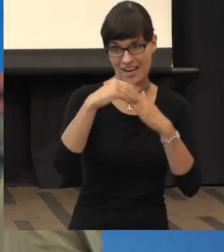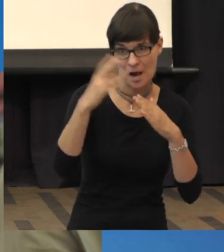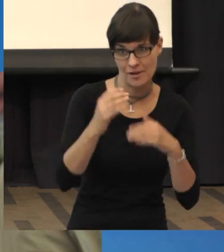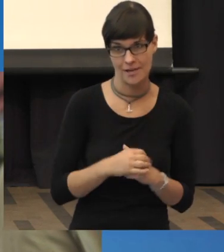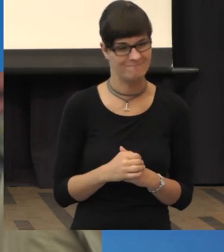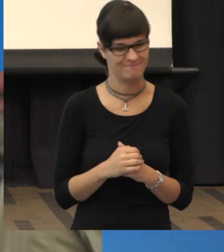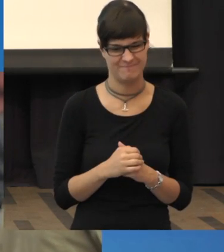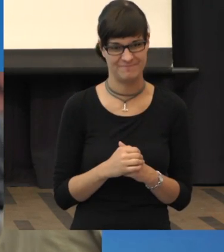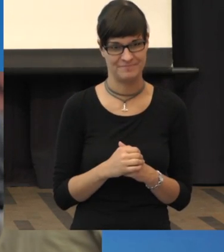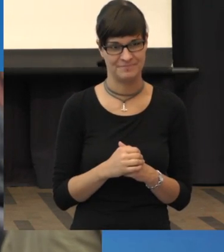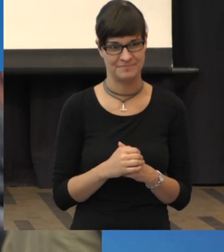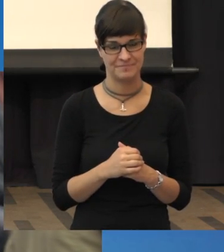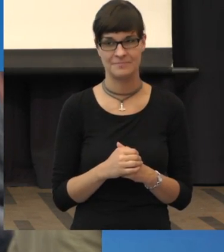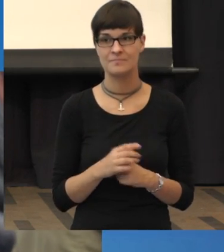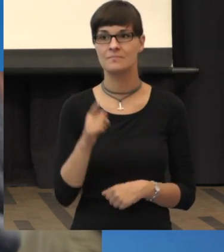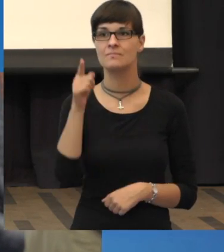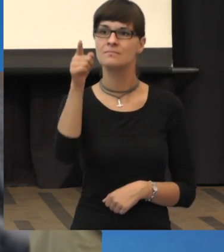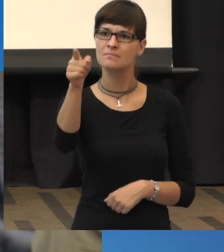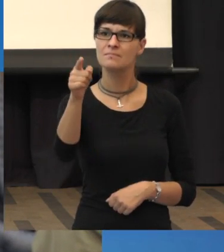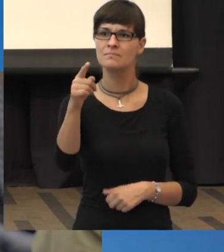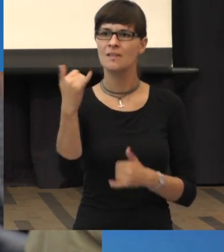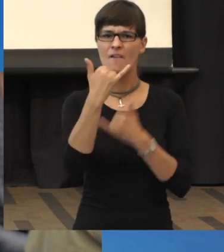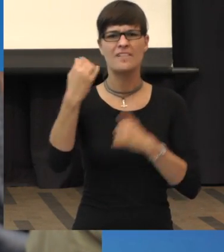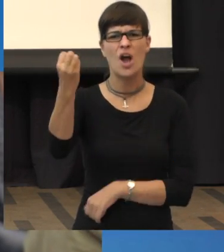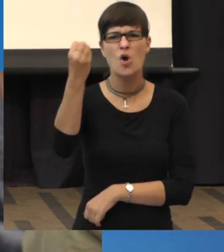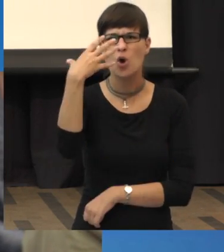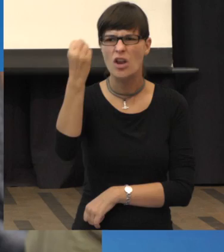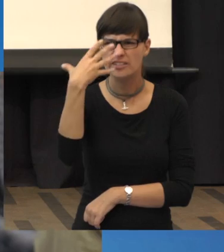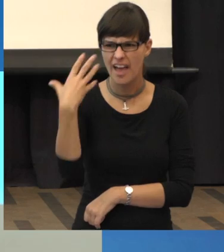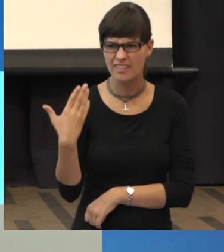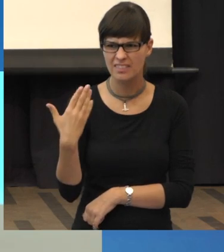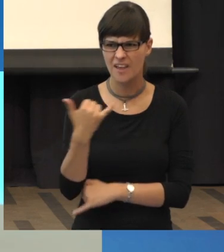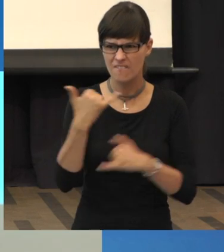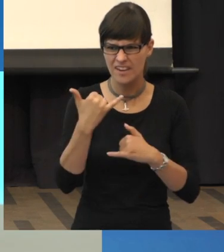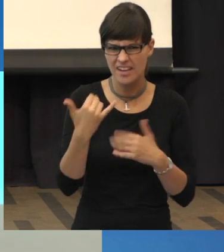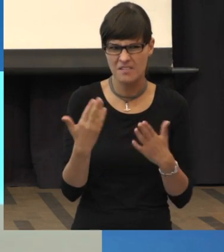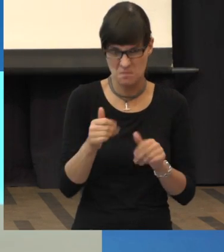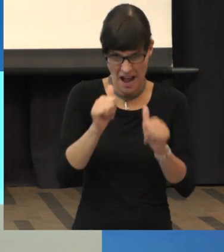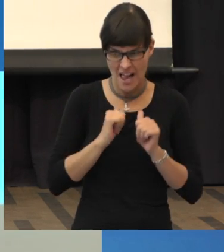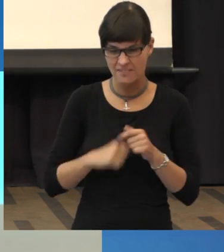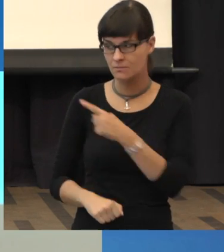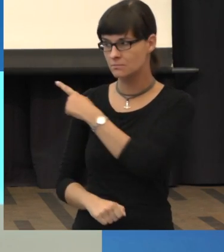Wie sieht es aus mit Röntgen? Nee, würden wir auch nicht empfehlen. Röntgenstrahlen schon gar nicht.